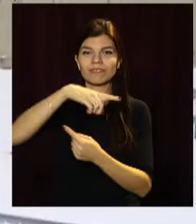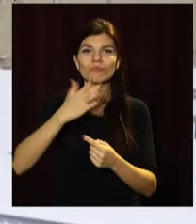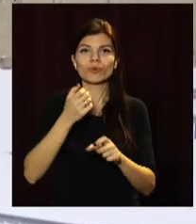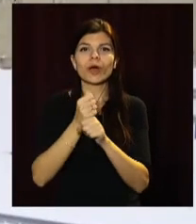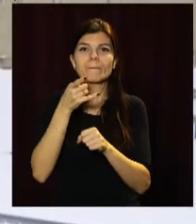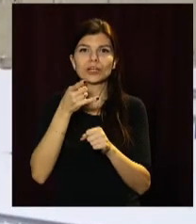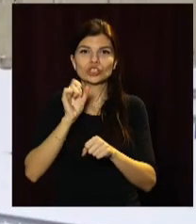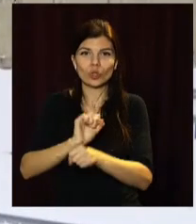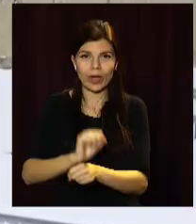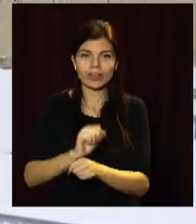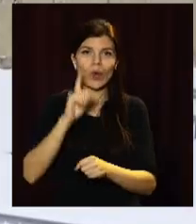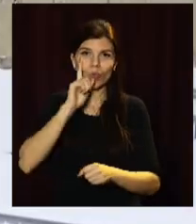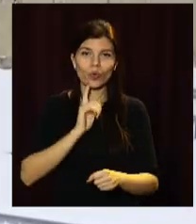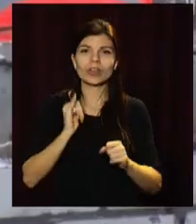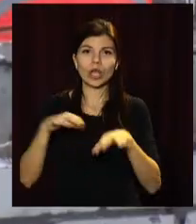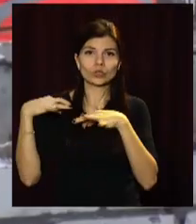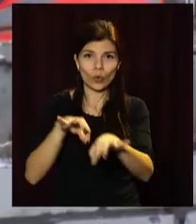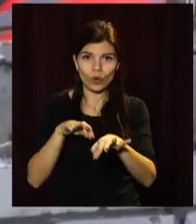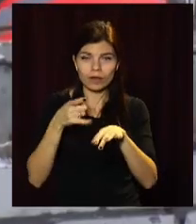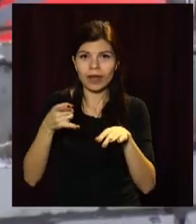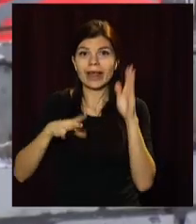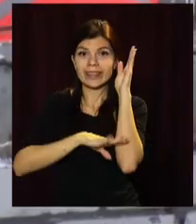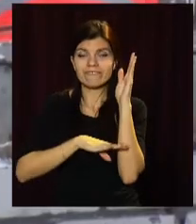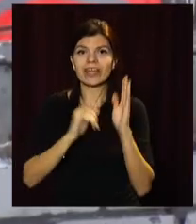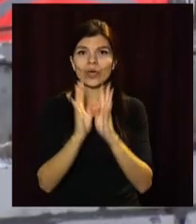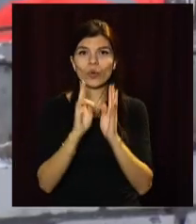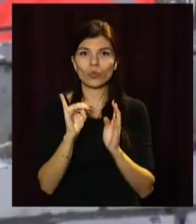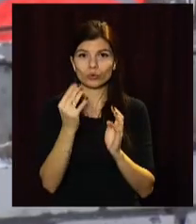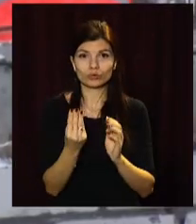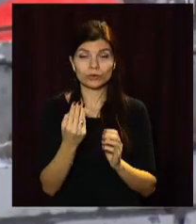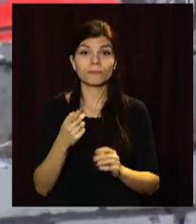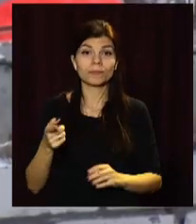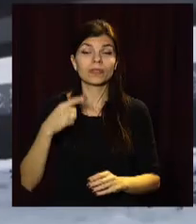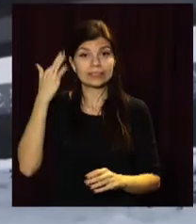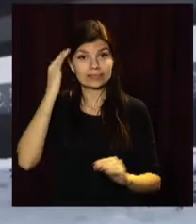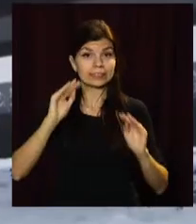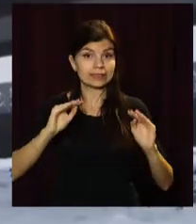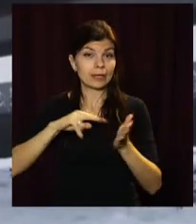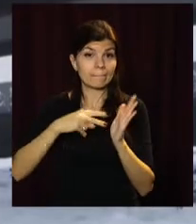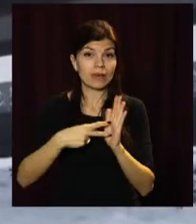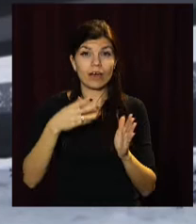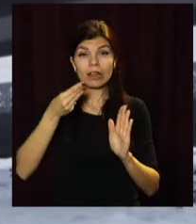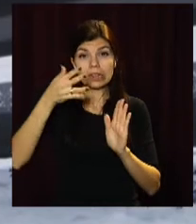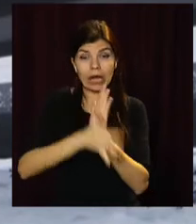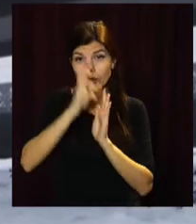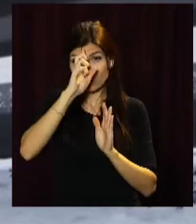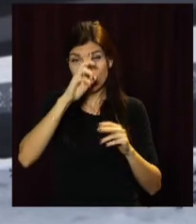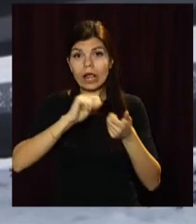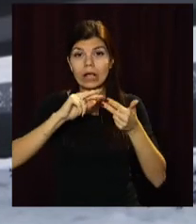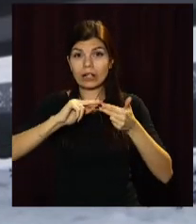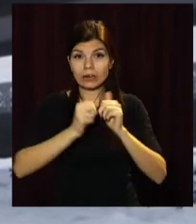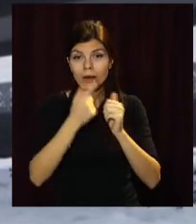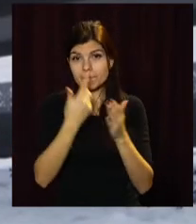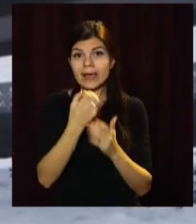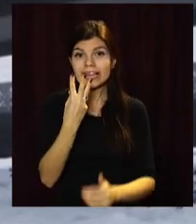стоянка, зручний під'їзд для швидкої, висадять дерева та кущі. На будівництво та оснащення планують витратити з бюджету Кам'янського майже